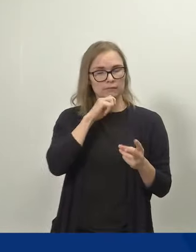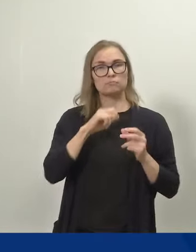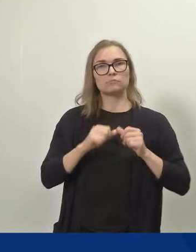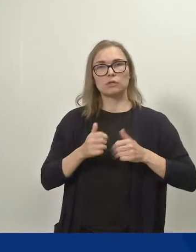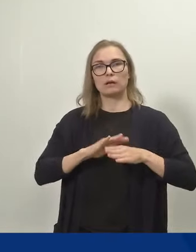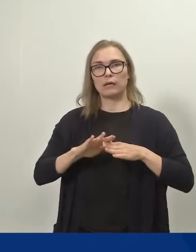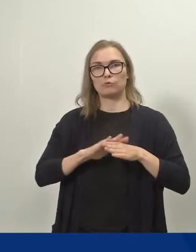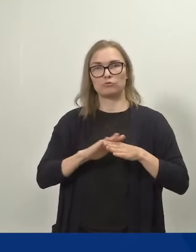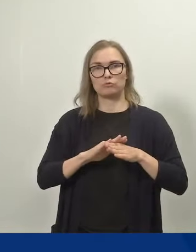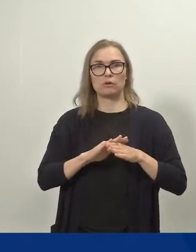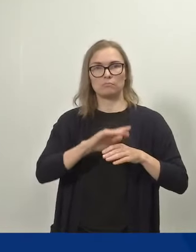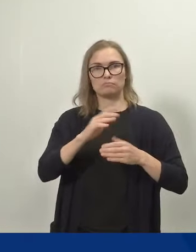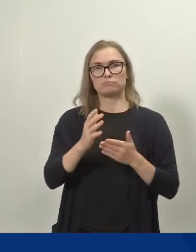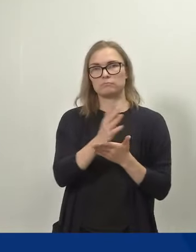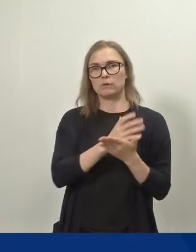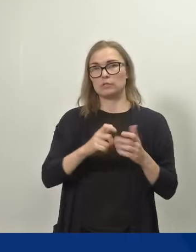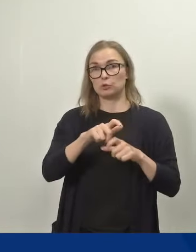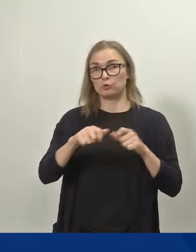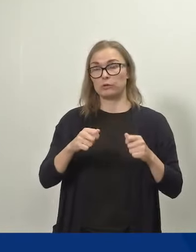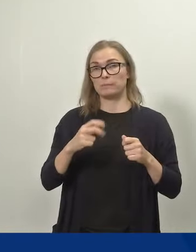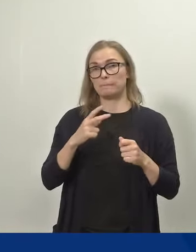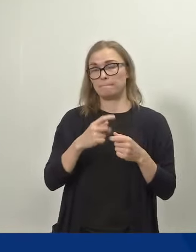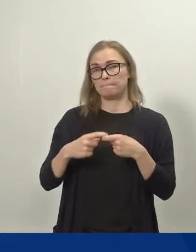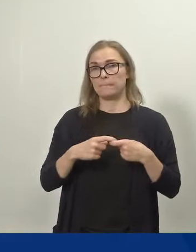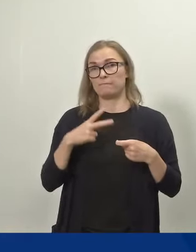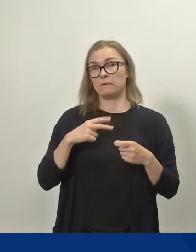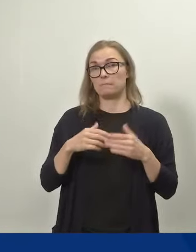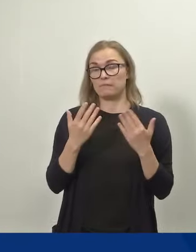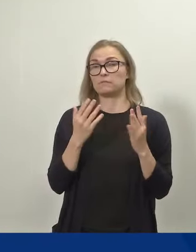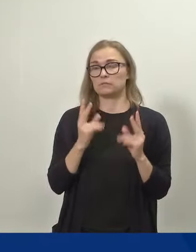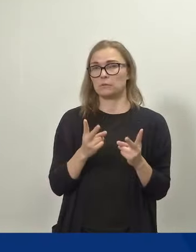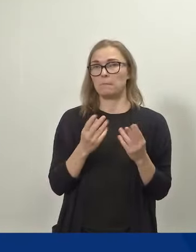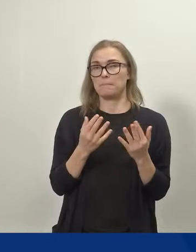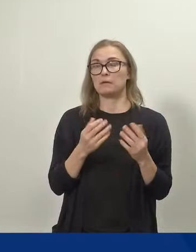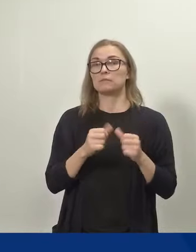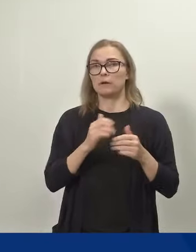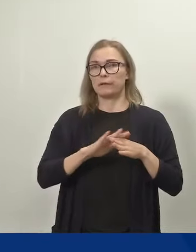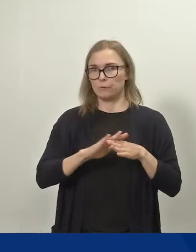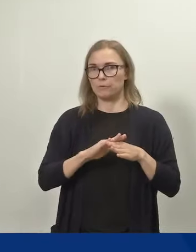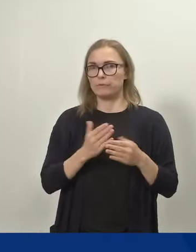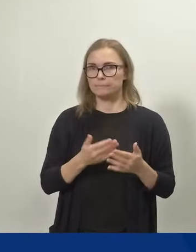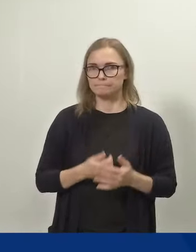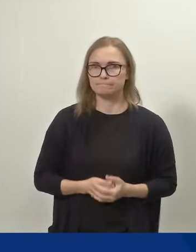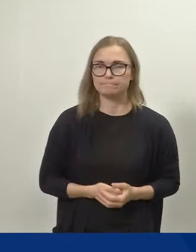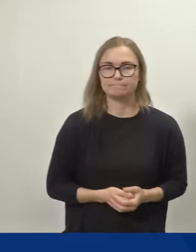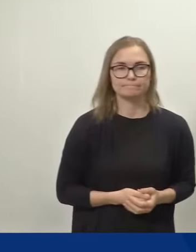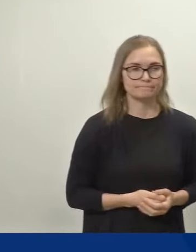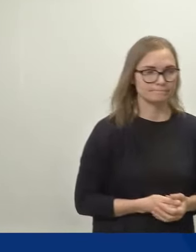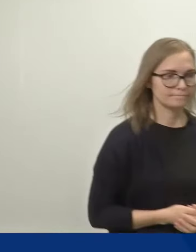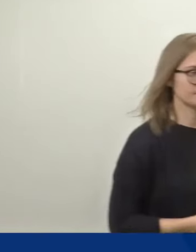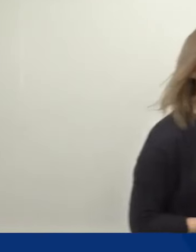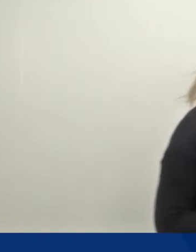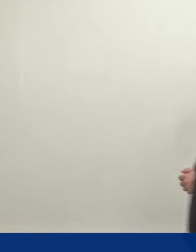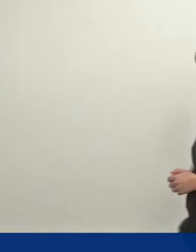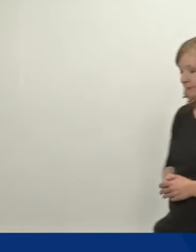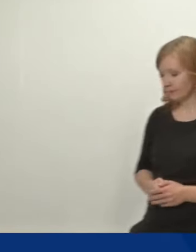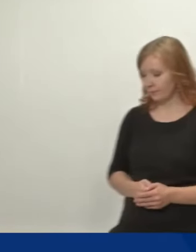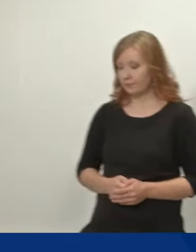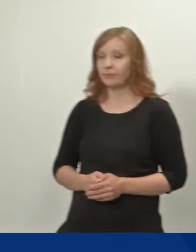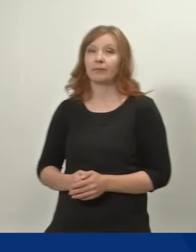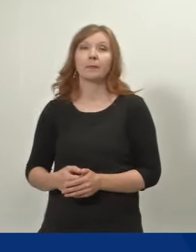nykyisen verran näitä ansiosinaisia perhevapaapäiviä. Kiitos. Seuraavaksi ministeri Haatainen, olkaa hyvä.